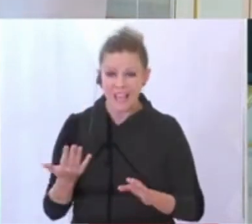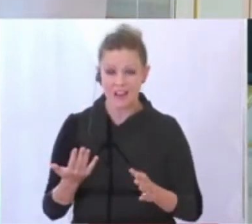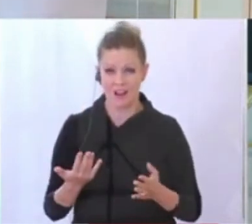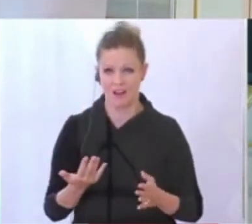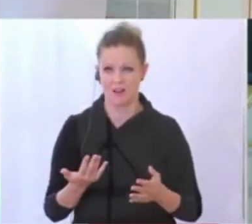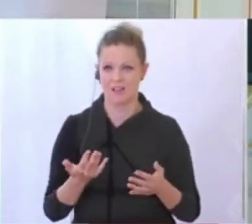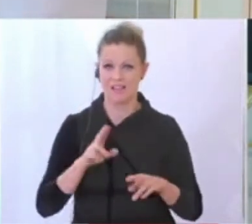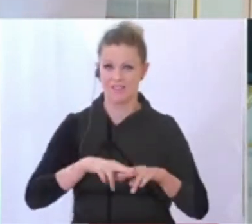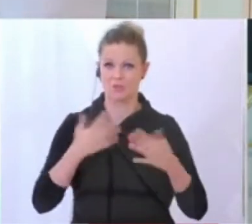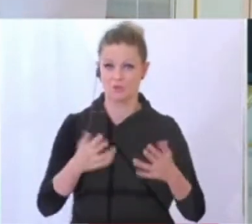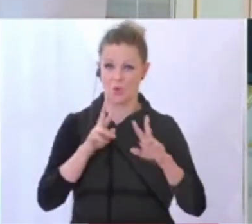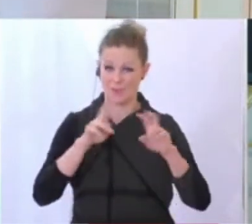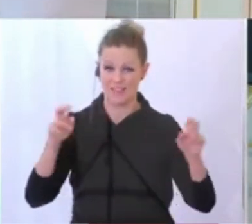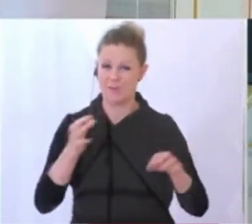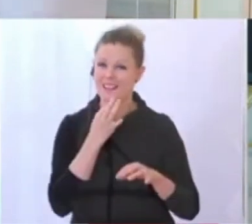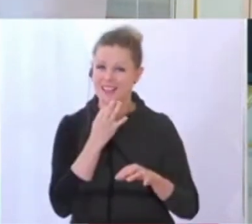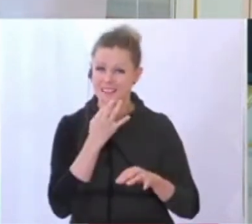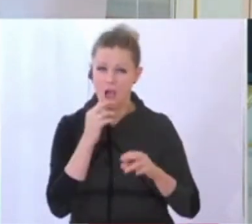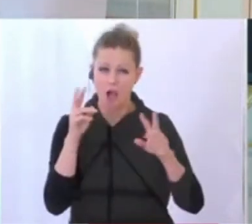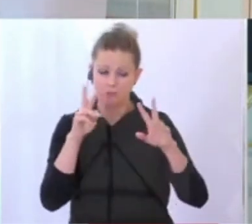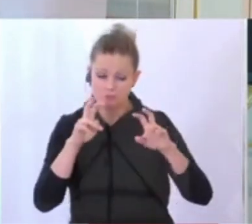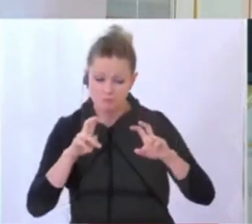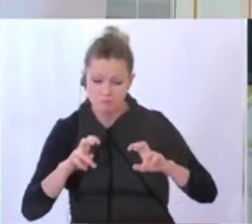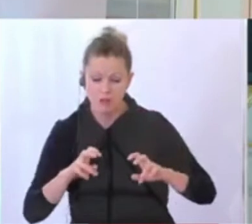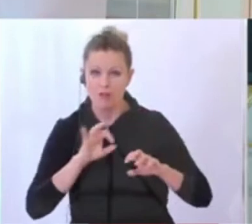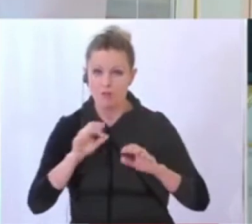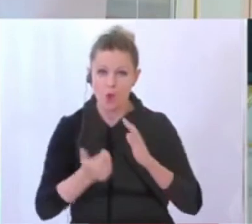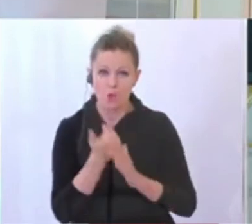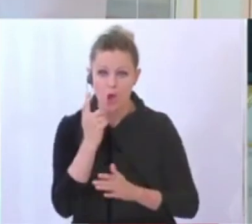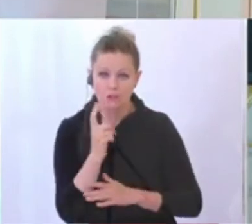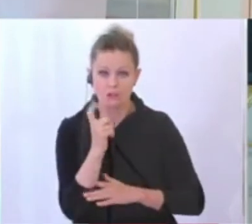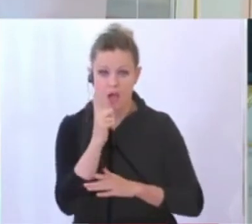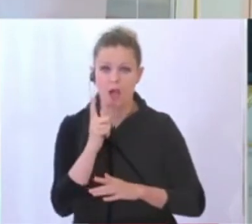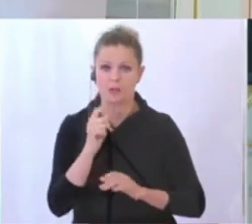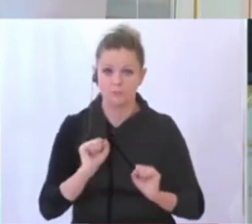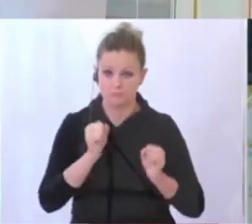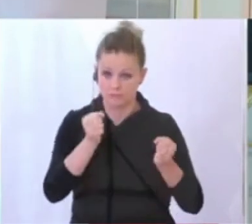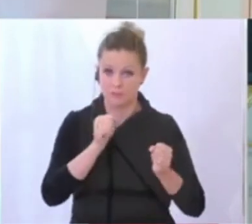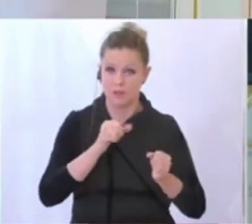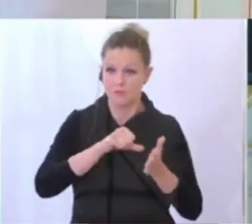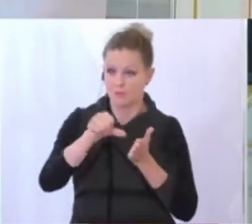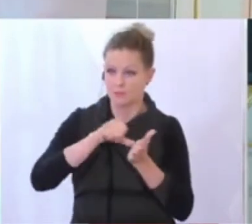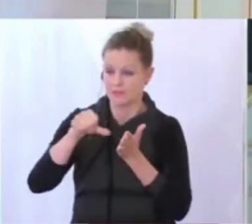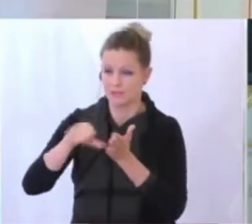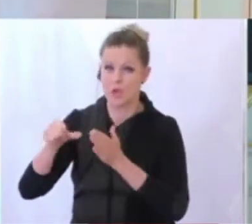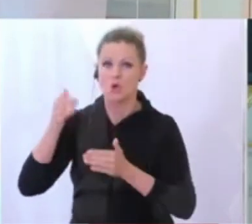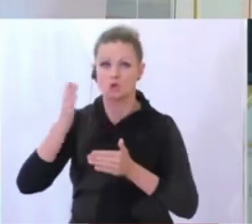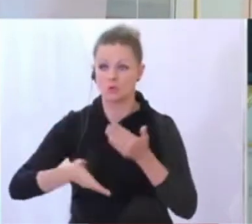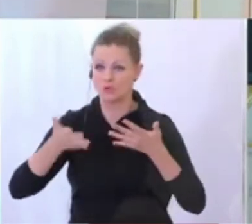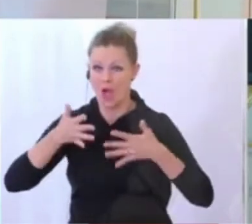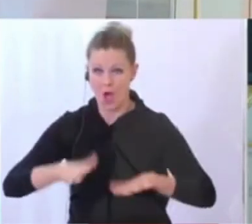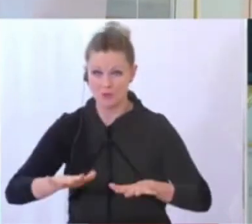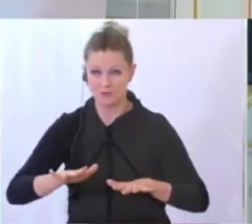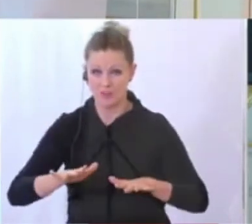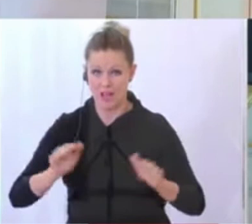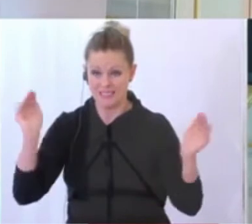als Thema im Konkreten ganz spezifisch für den Neustart einsetzen, um dann am Ende die Ausfälle so gering wie möglich zu halten, wenn es gelingt,